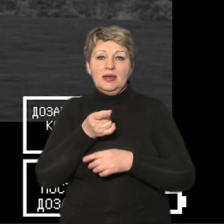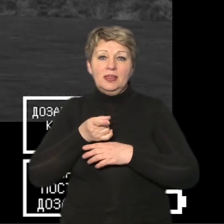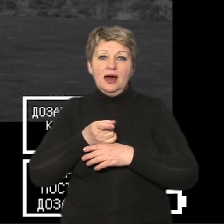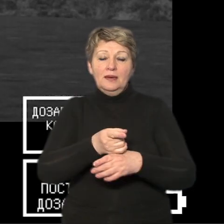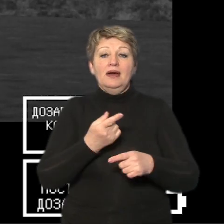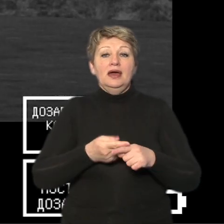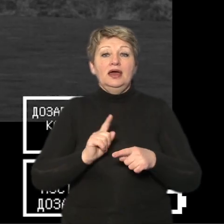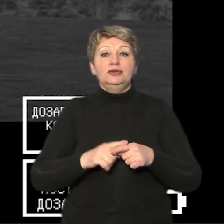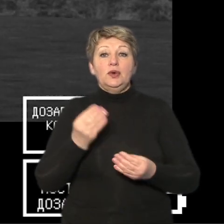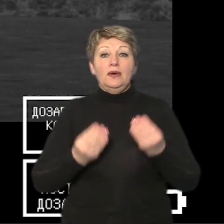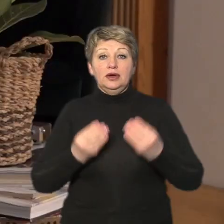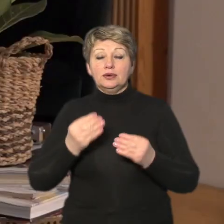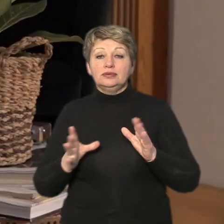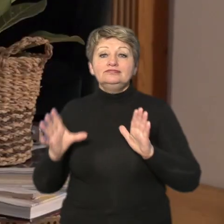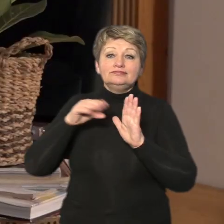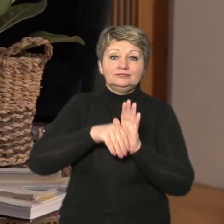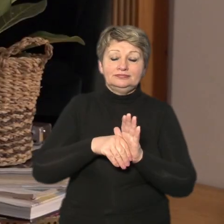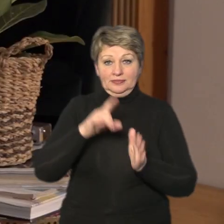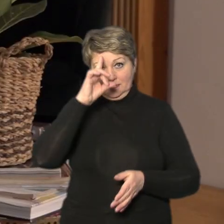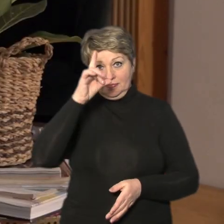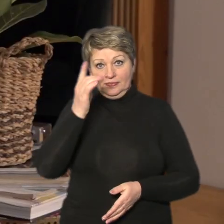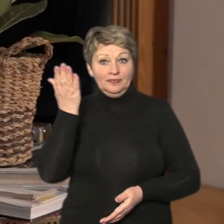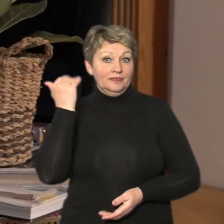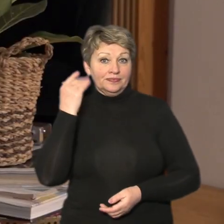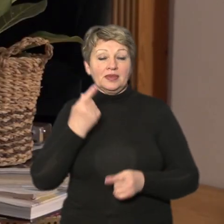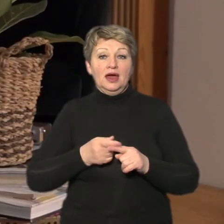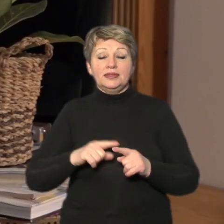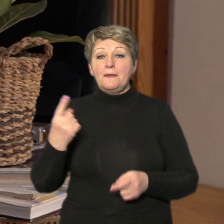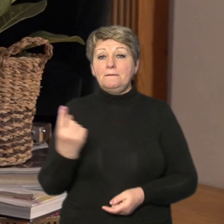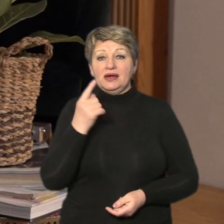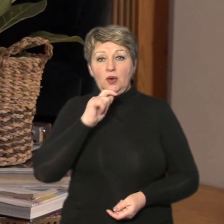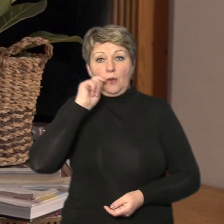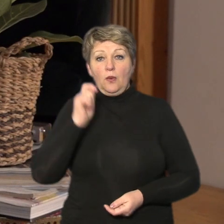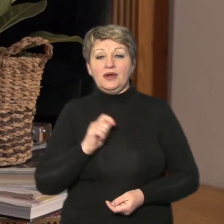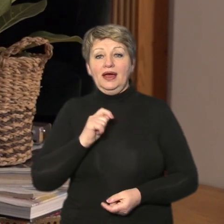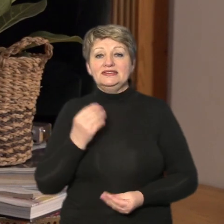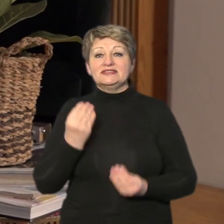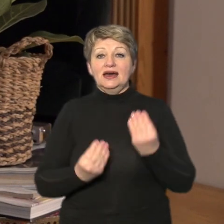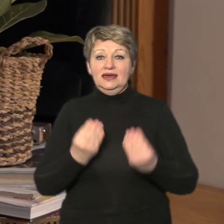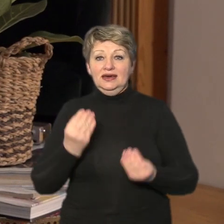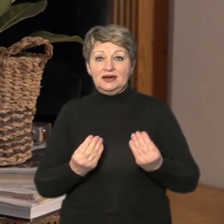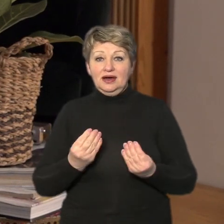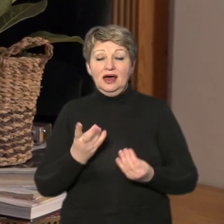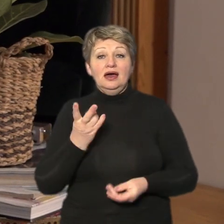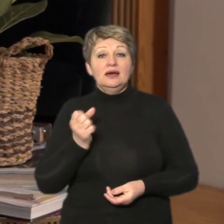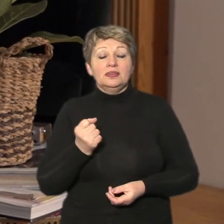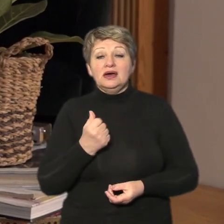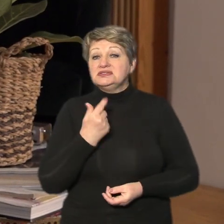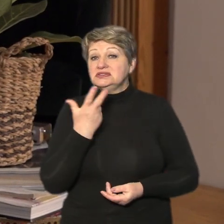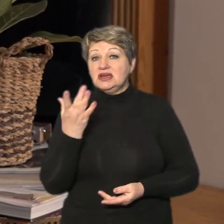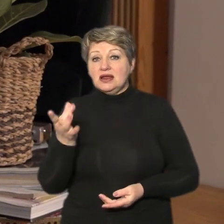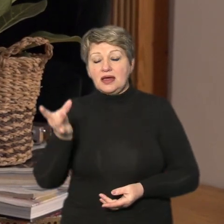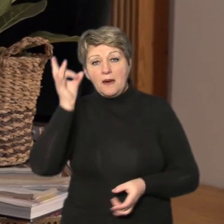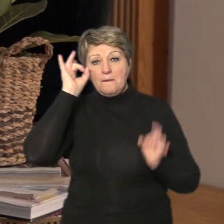завантажив місяць тому це мабуть перша українська гра взагалі яка стала наскільки популярною